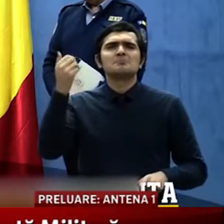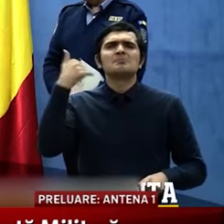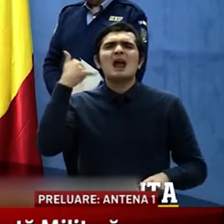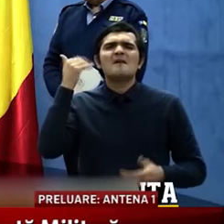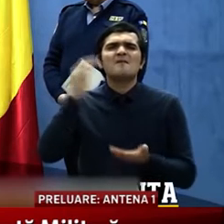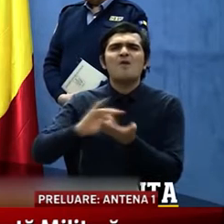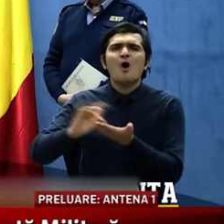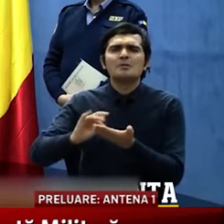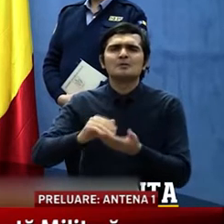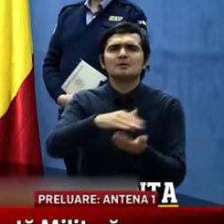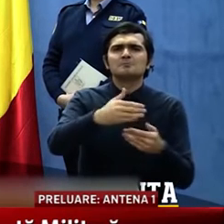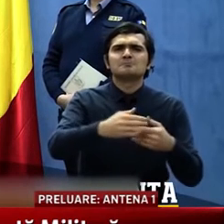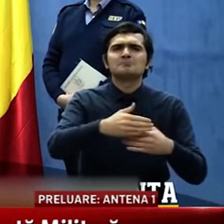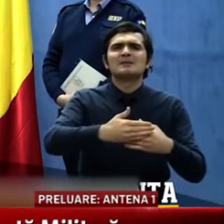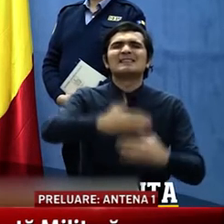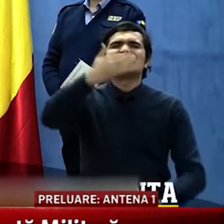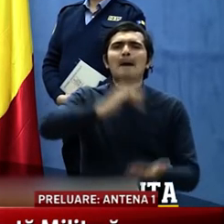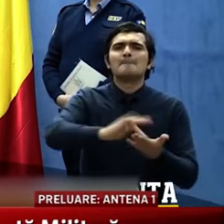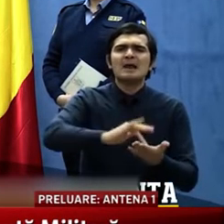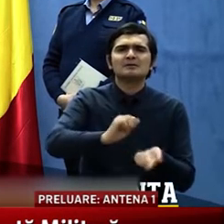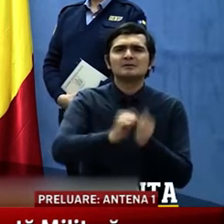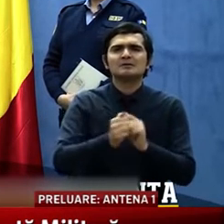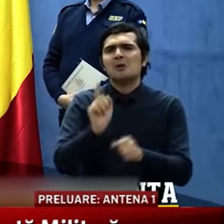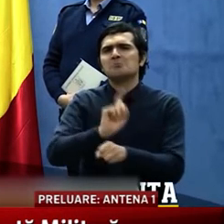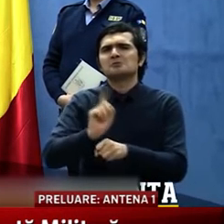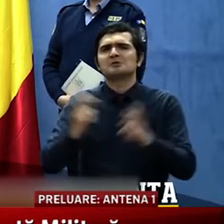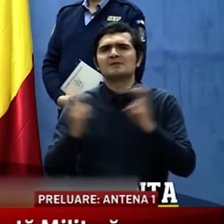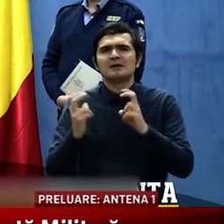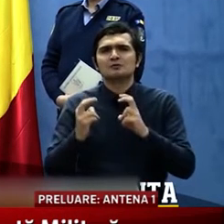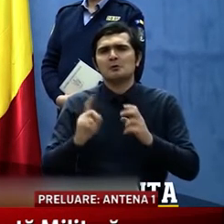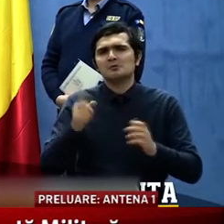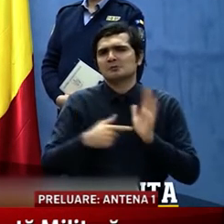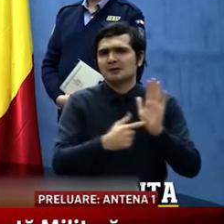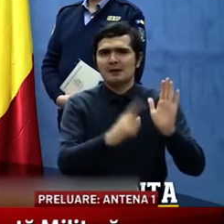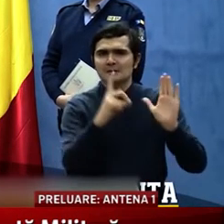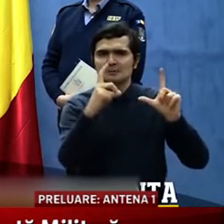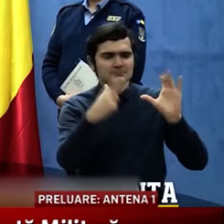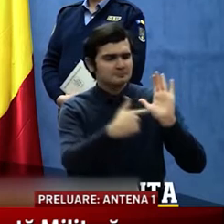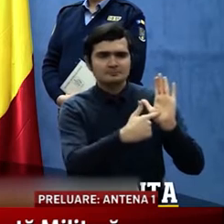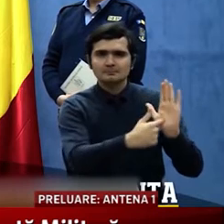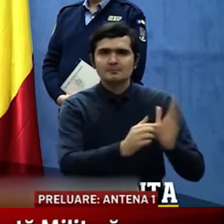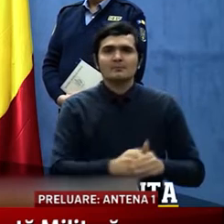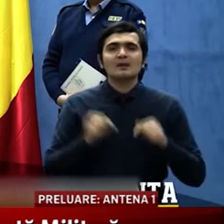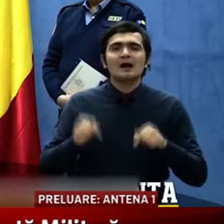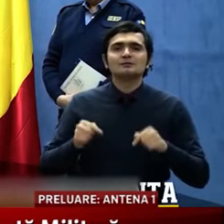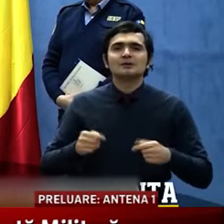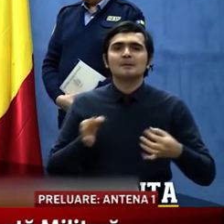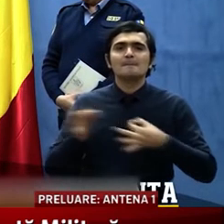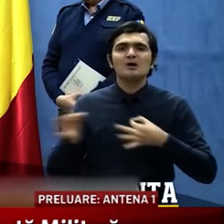oricărui dispozitiv electronic similar. Această măsură se aplică